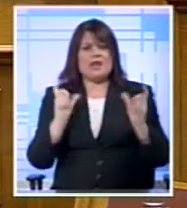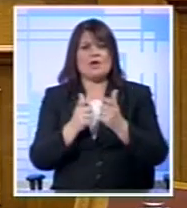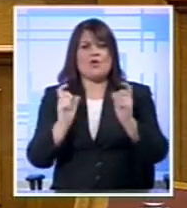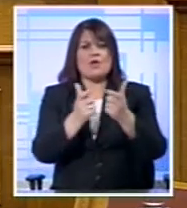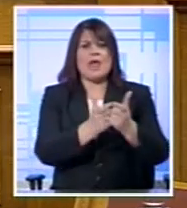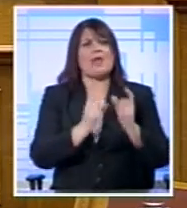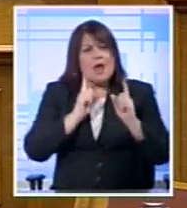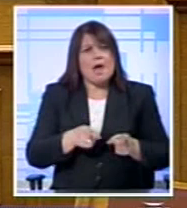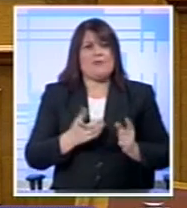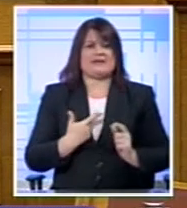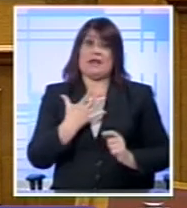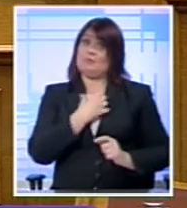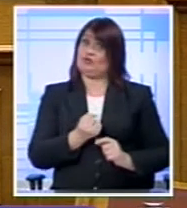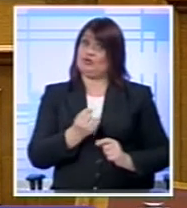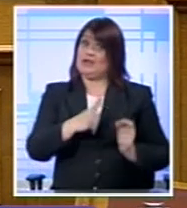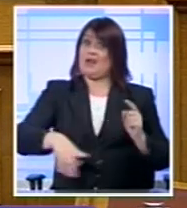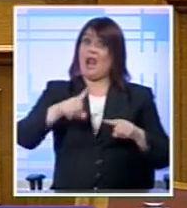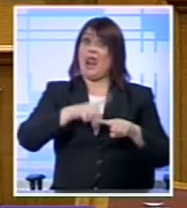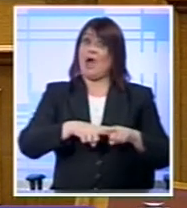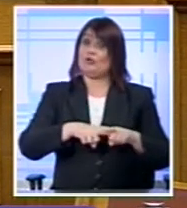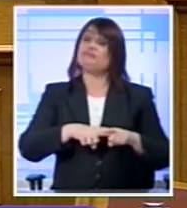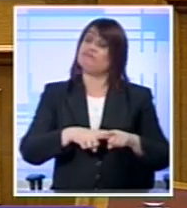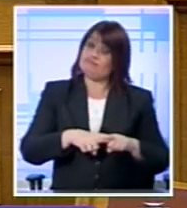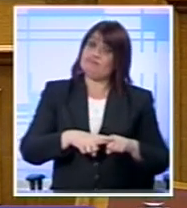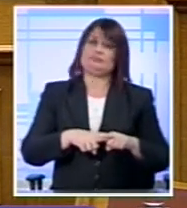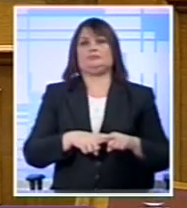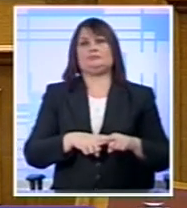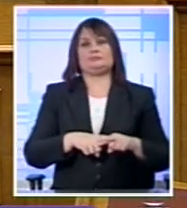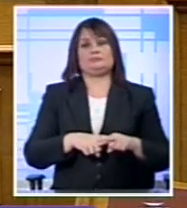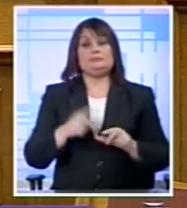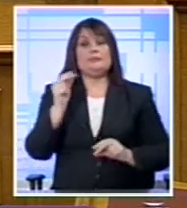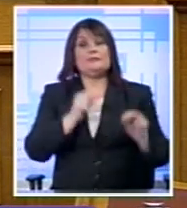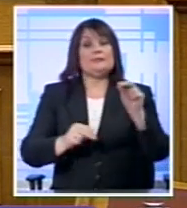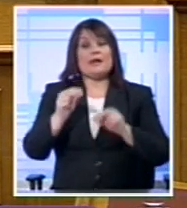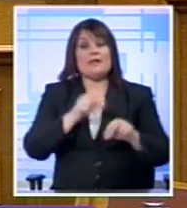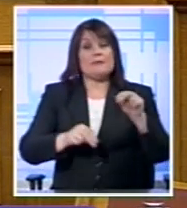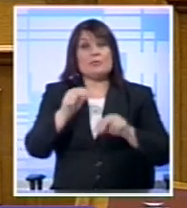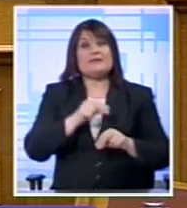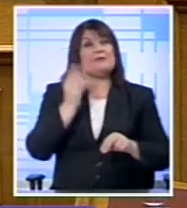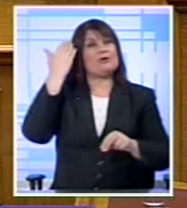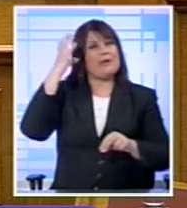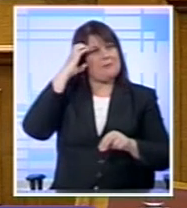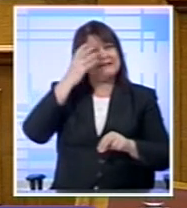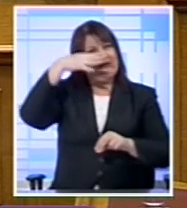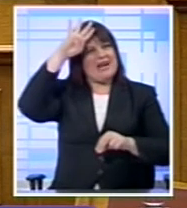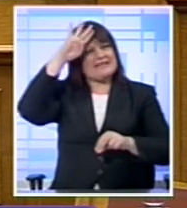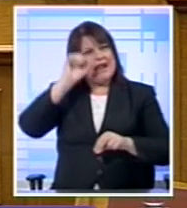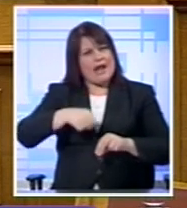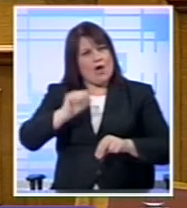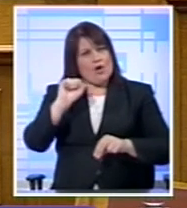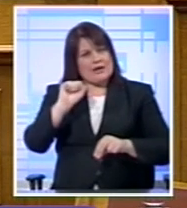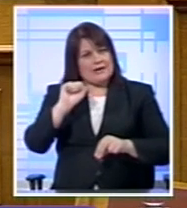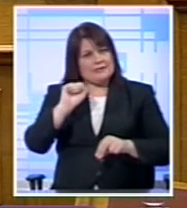Πιστεύω και εμπιστεύω με τον ελληνικό λαό Και για πρώτη φορά μετά το δημοψήφισμα Για τον βασιλιά Έχουμε